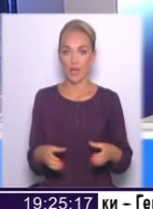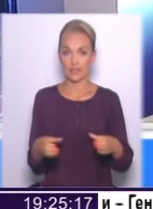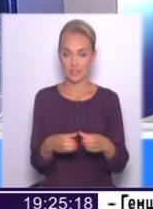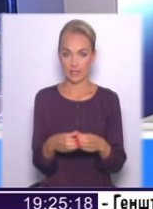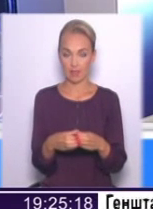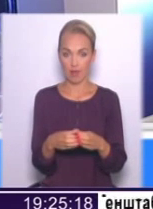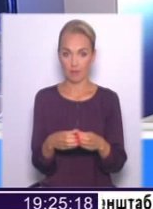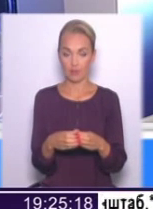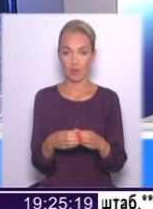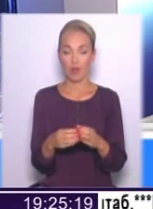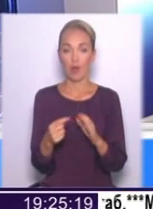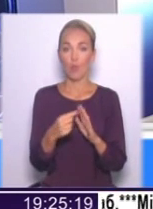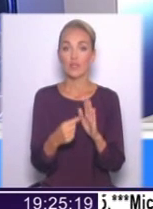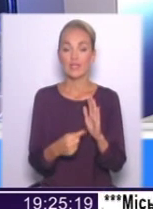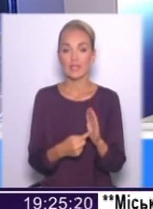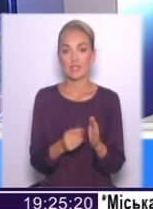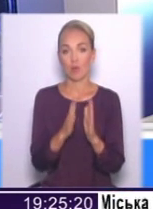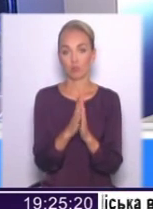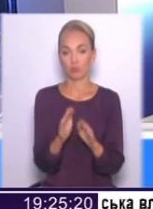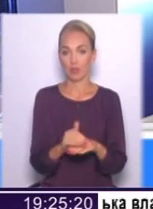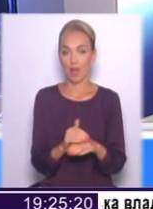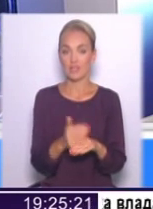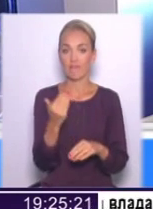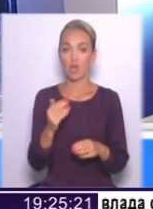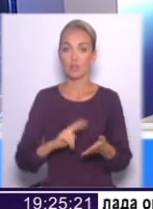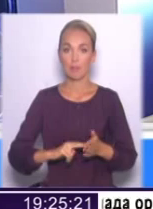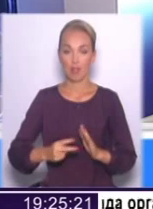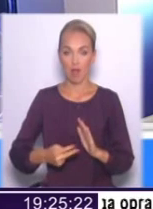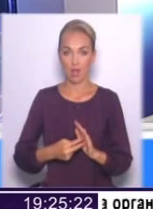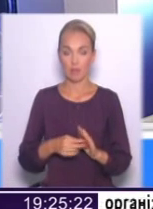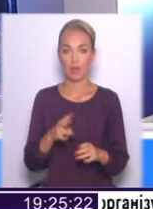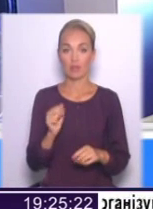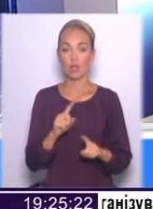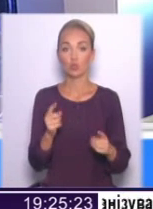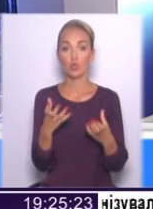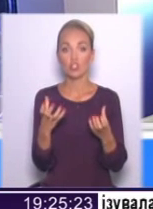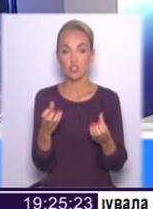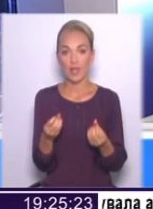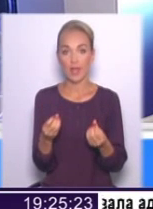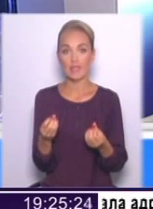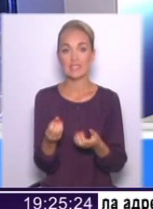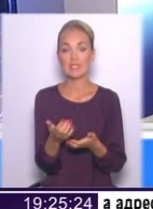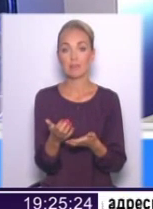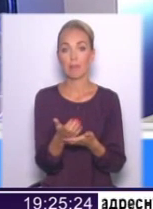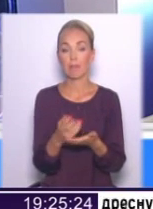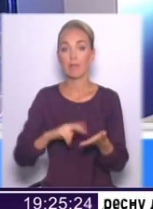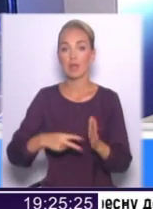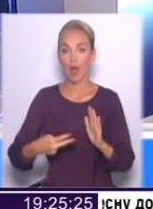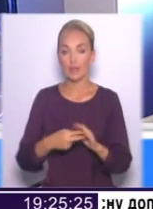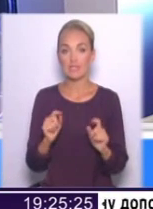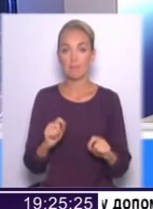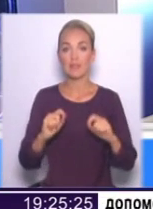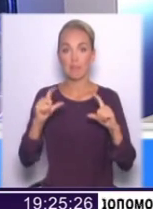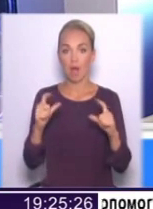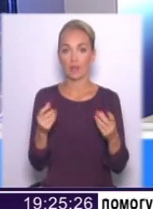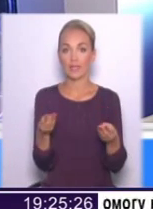поділіться, будь ласка, вашими планами, на що ви ще збираєтесь піднімати тарифи